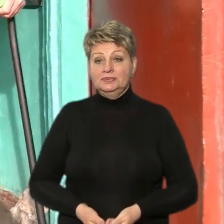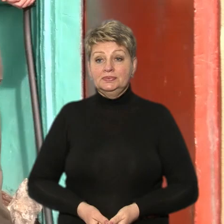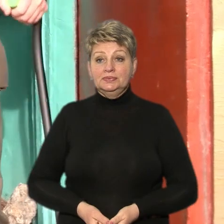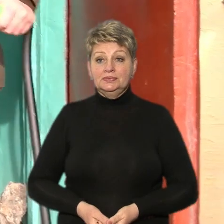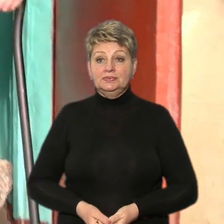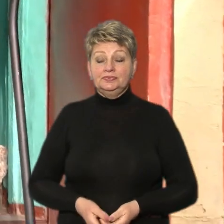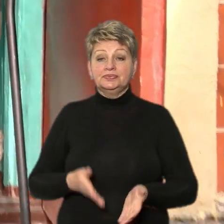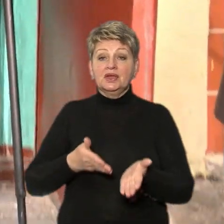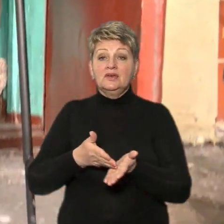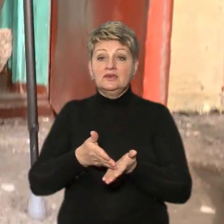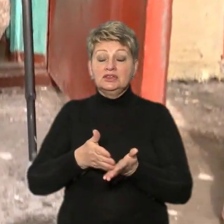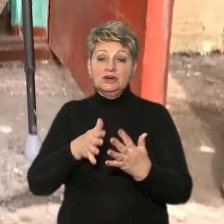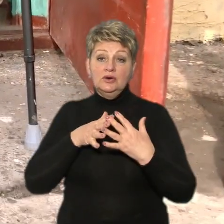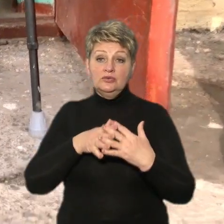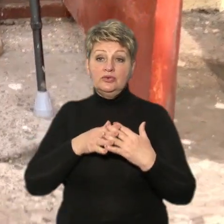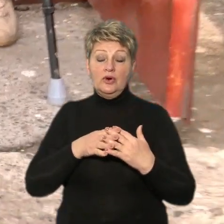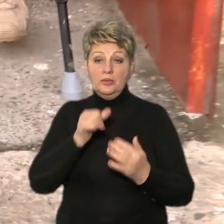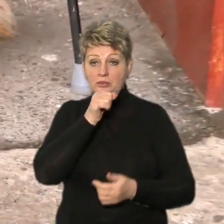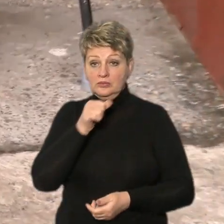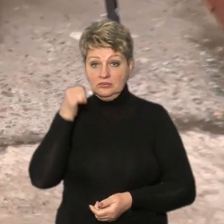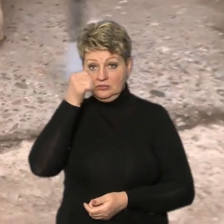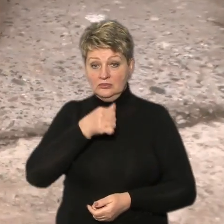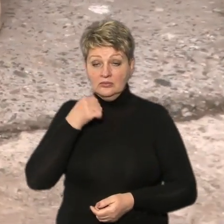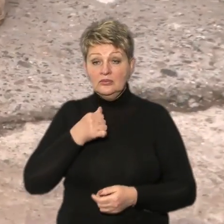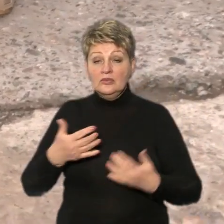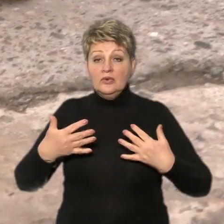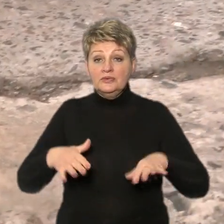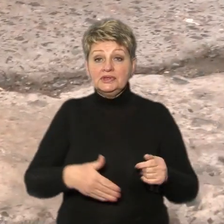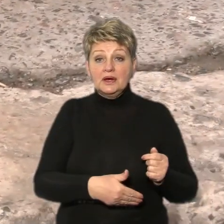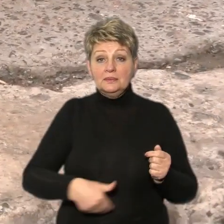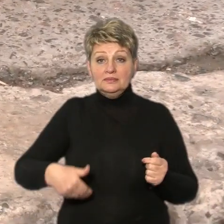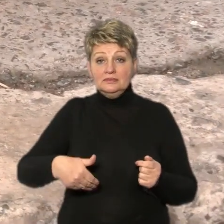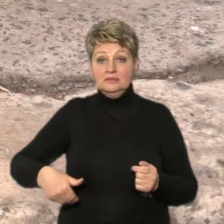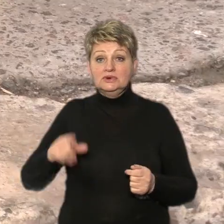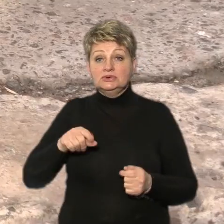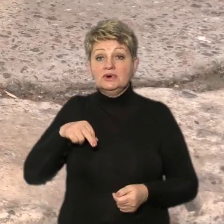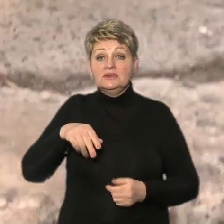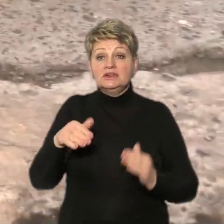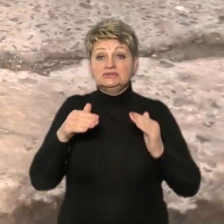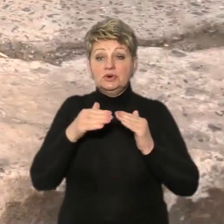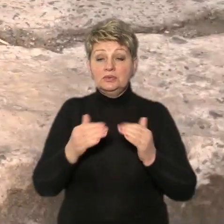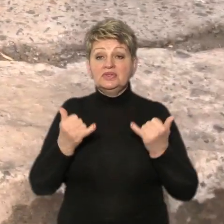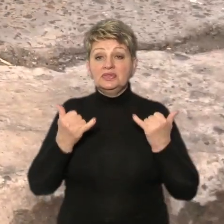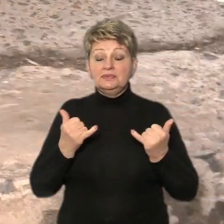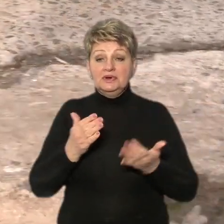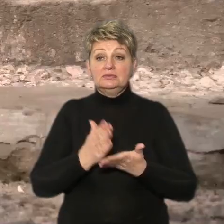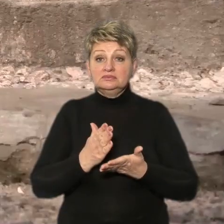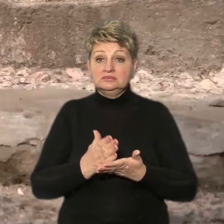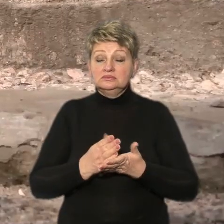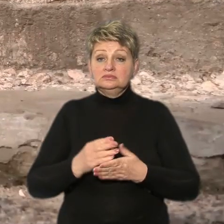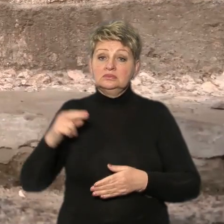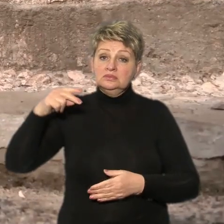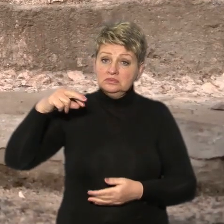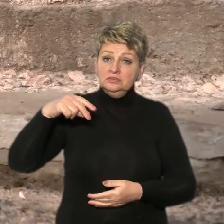Ветеран війни Віталій Моцний рік тому втратив нижні кінцівки у Бахмуті. Аби вийти з будинку, тепер, каже, має долати поріг і